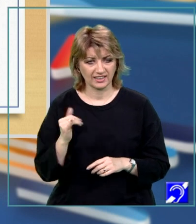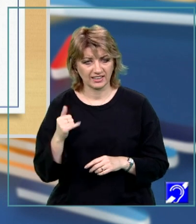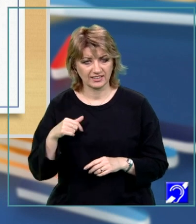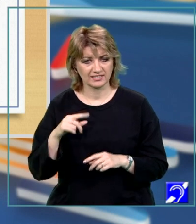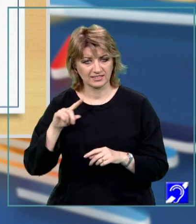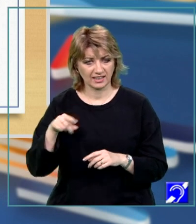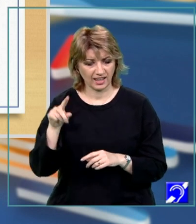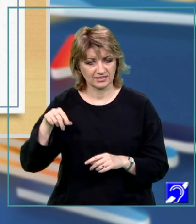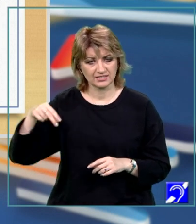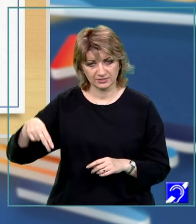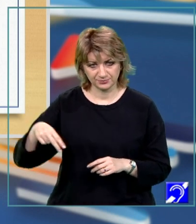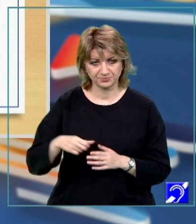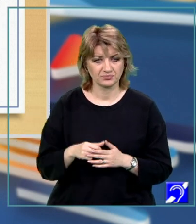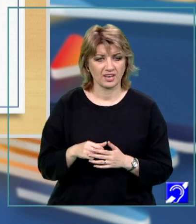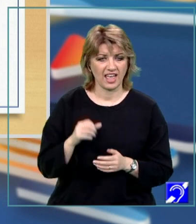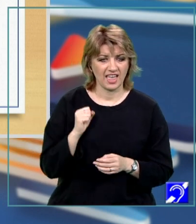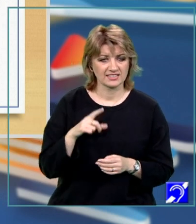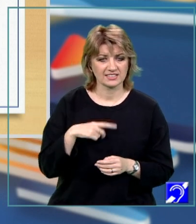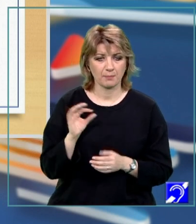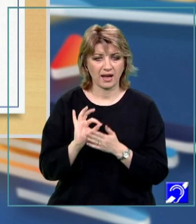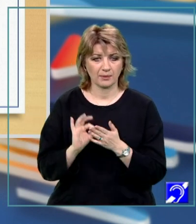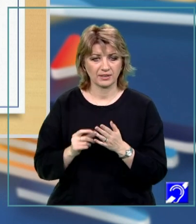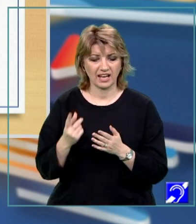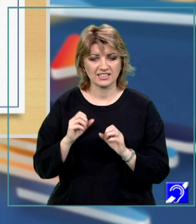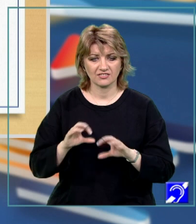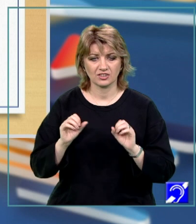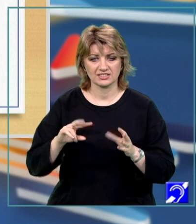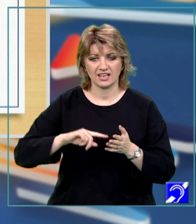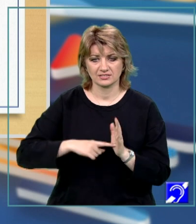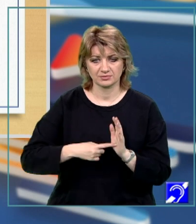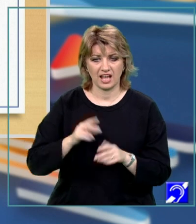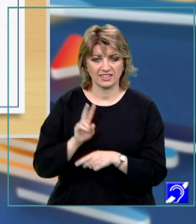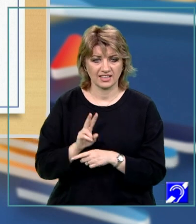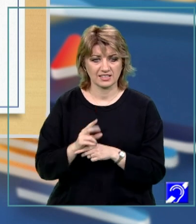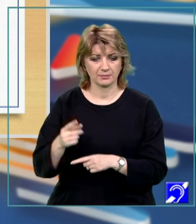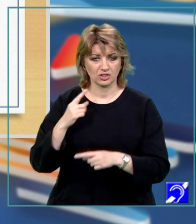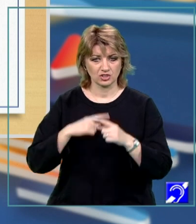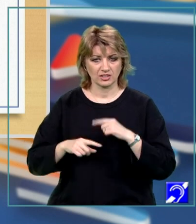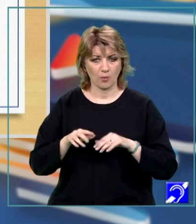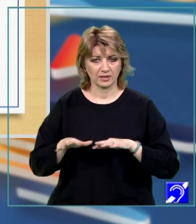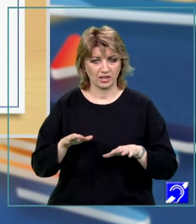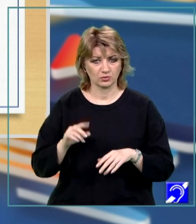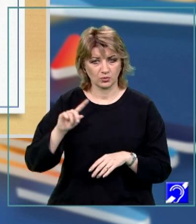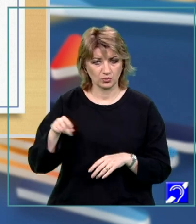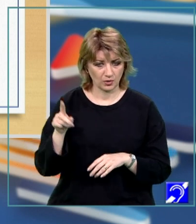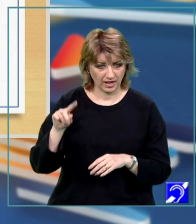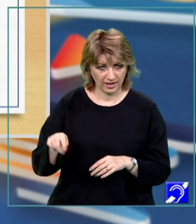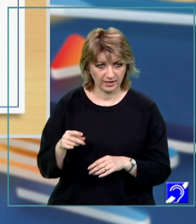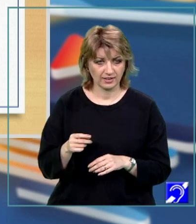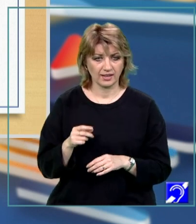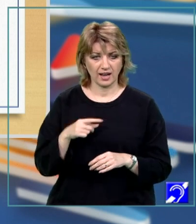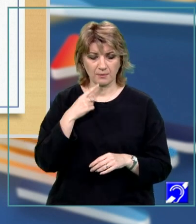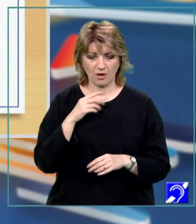AND S. S va fi parametru prin care se furnizează rezultatul. Atenție, este precedat de operatorul AND. În limbajul de